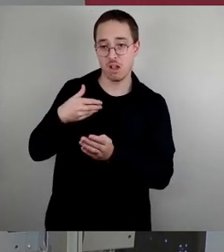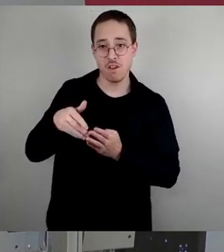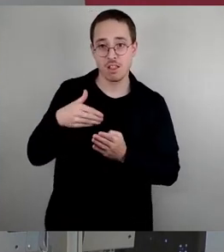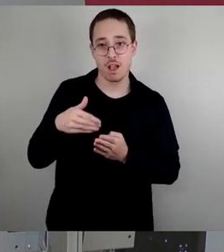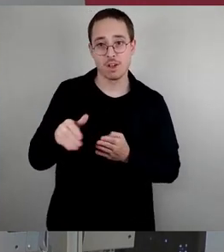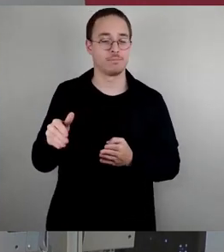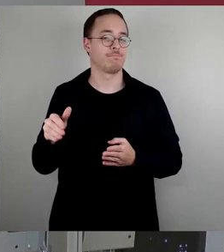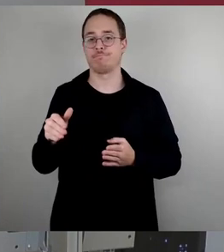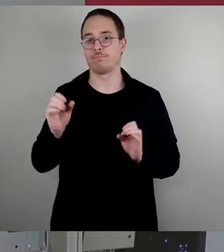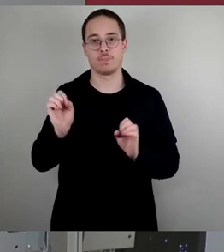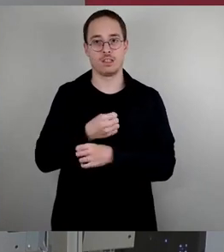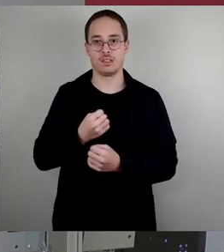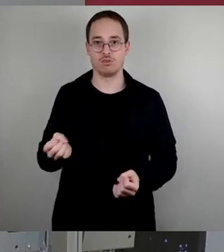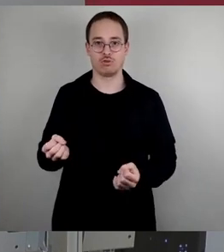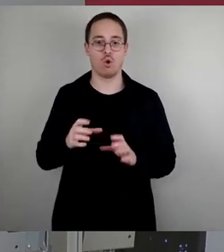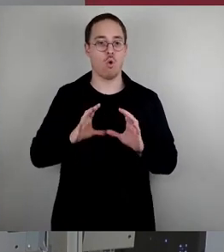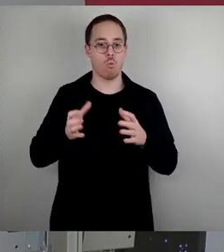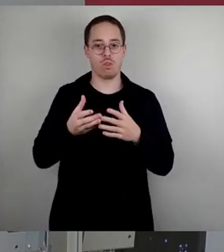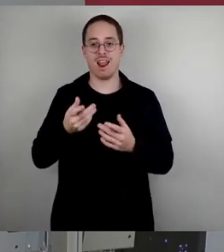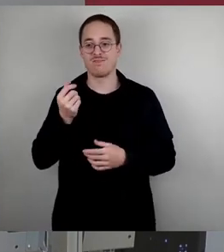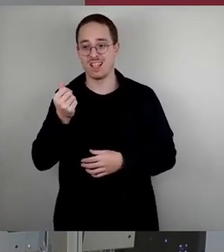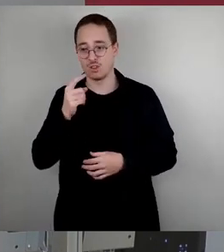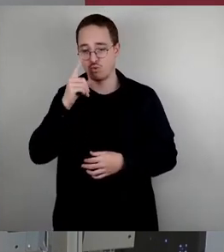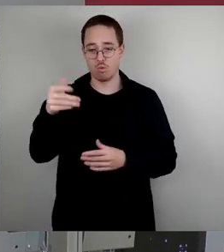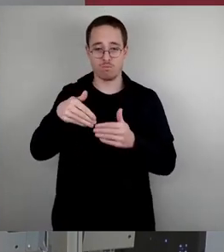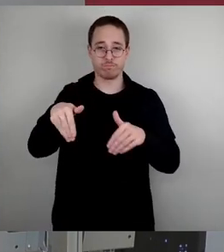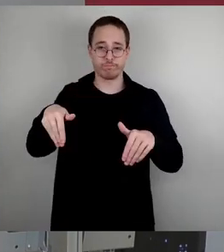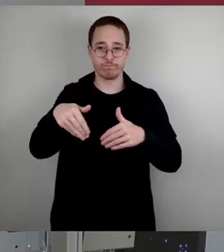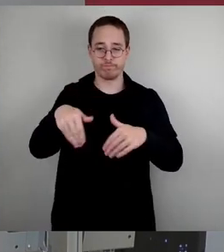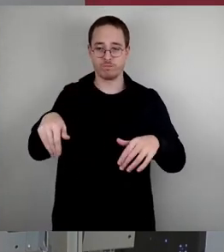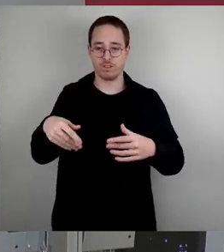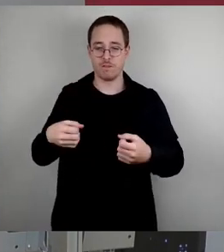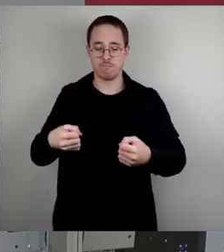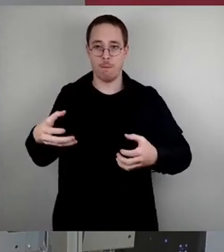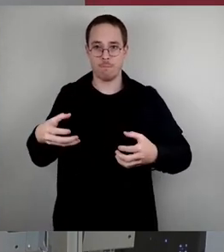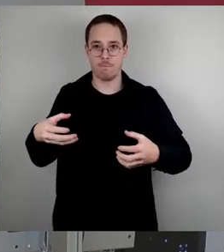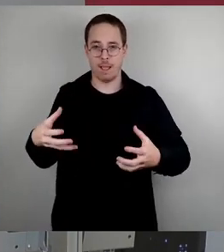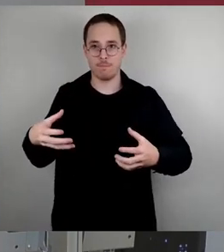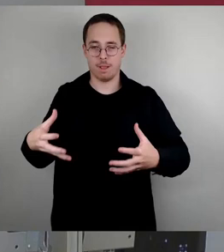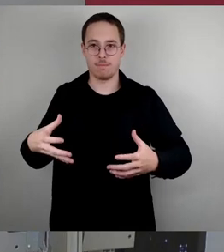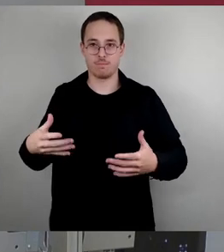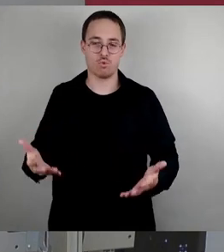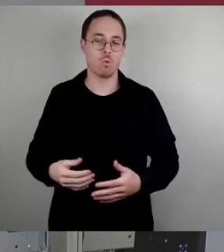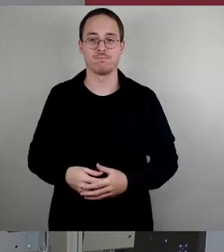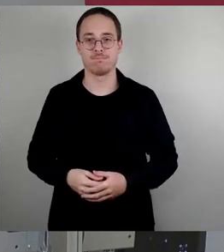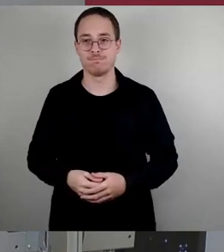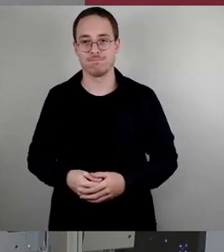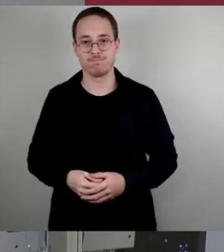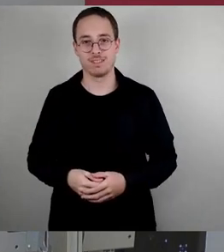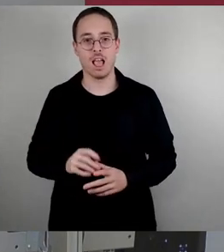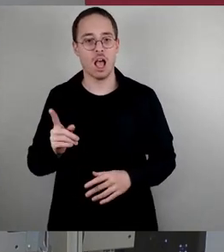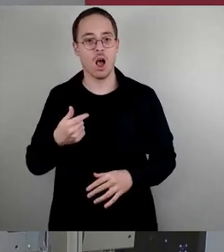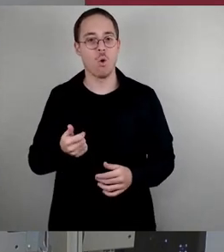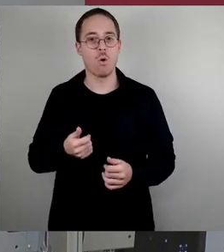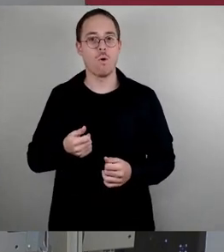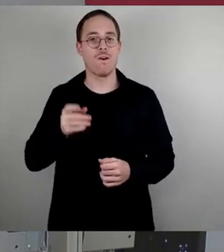Zerreißgrenze angelangt, auch die Bevölkerung bekommt unmittelbar die Folgen einer verfehlten Migrationspolitik der Ampelregierung